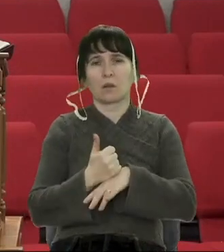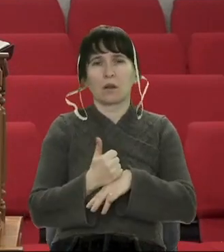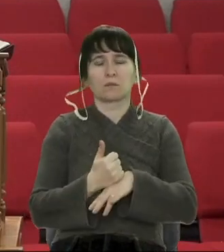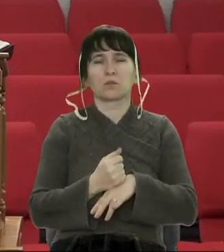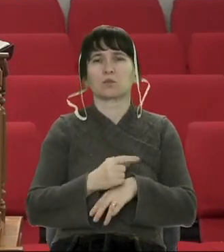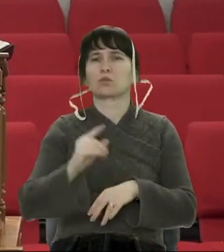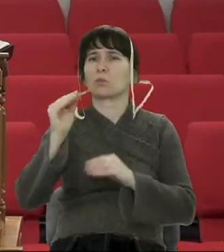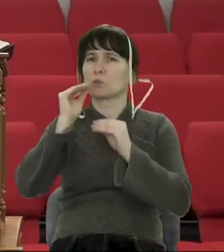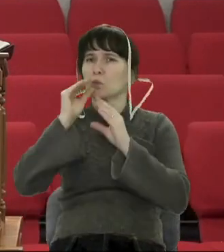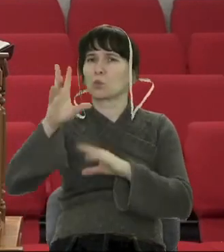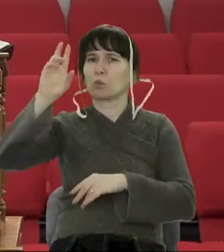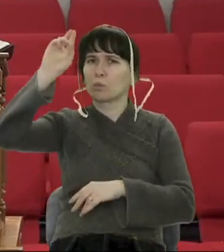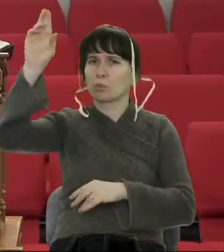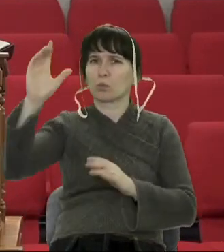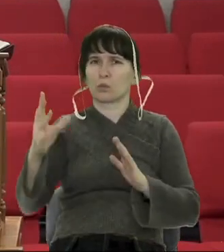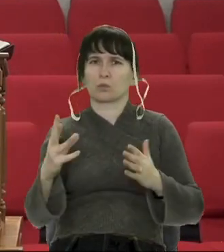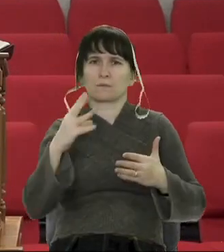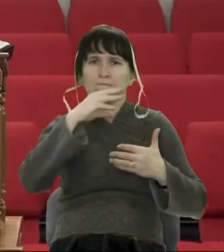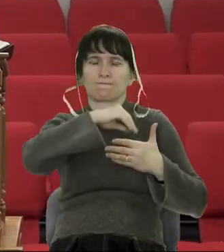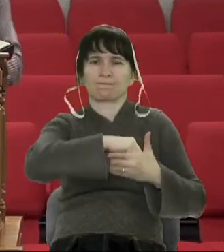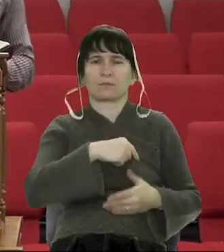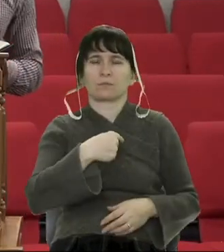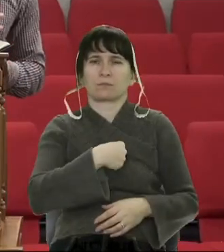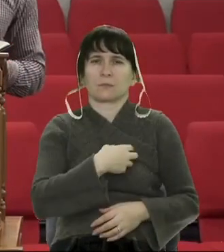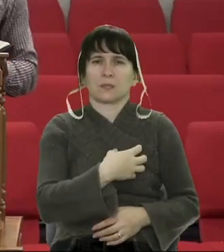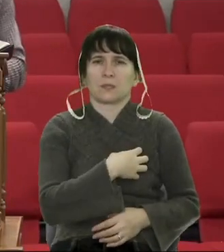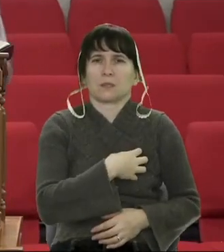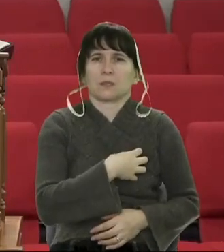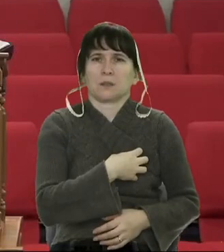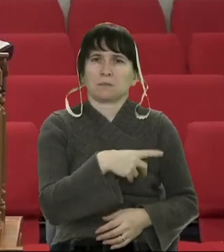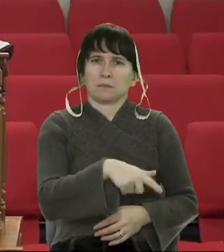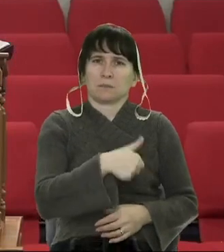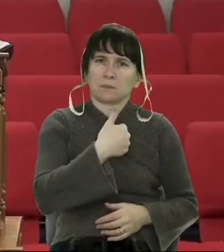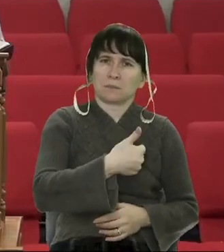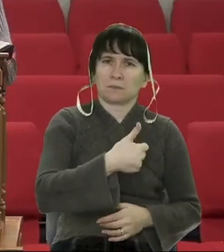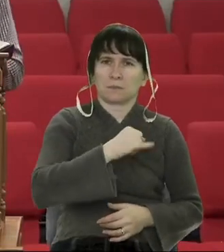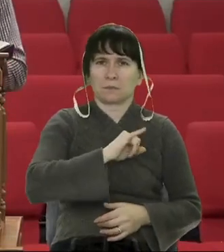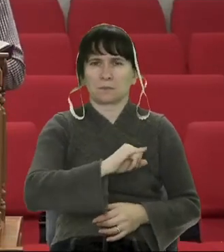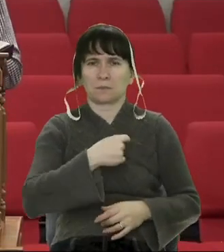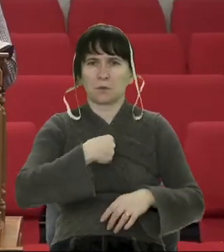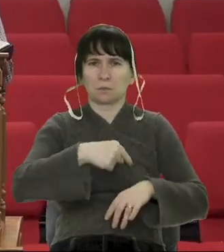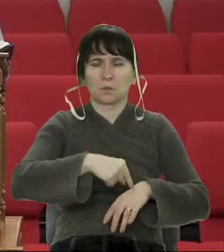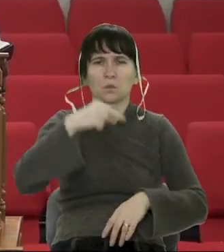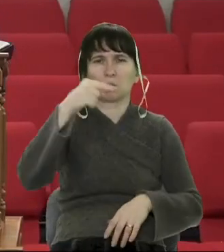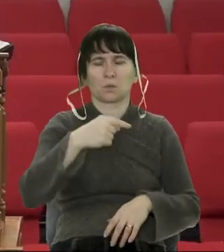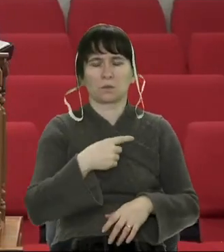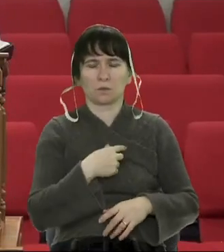Кожному з нас. Щоб ми в своєму житті могли якраз розрізнити оці речі.